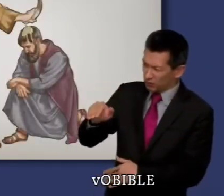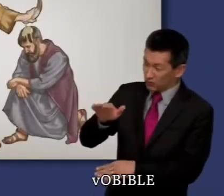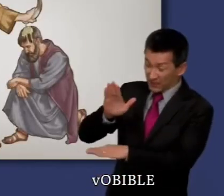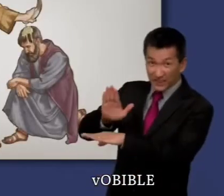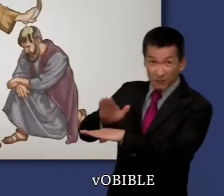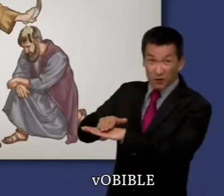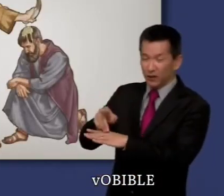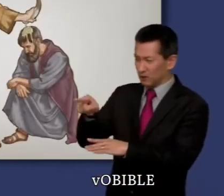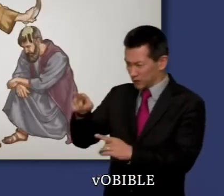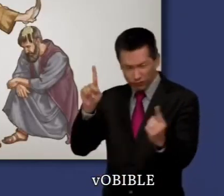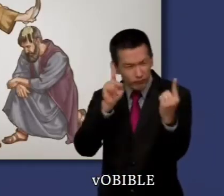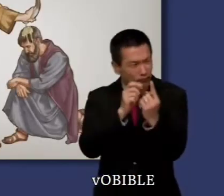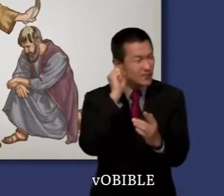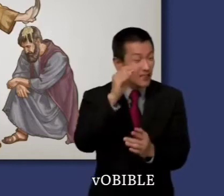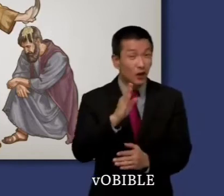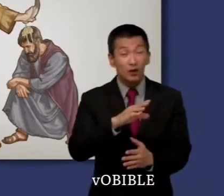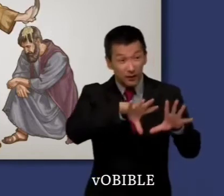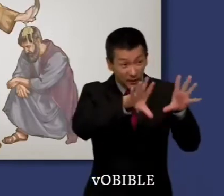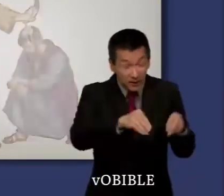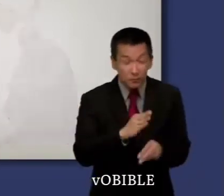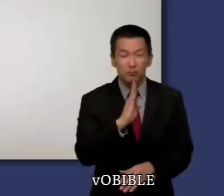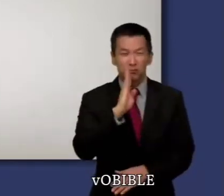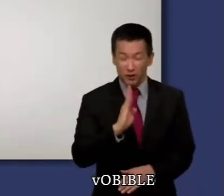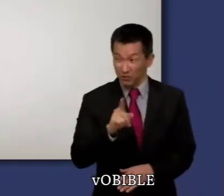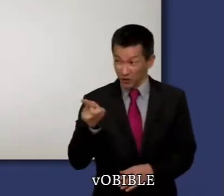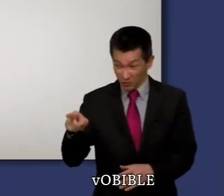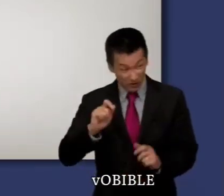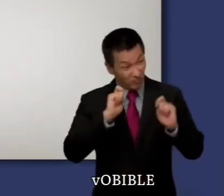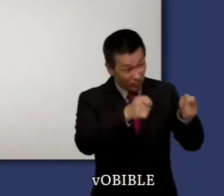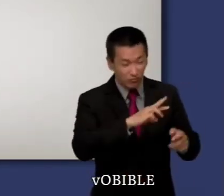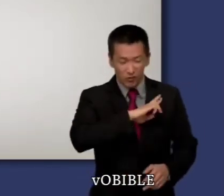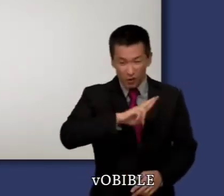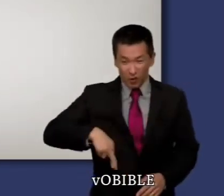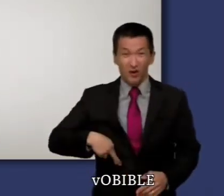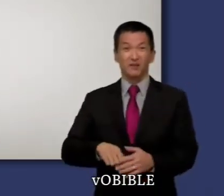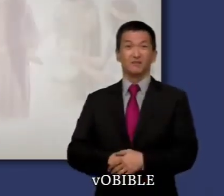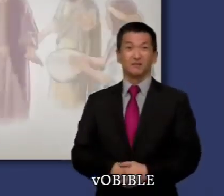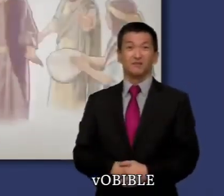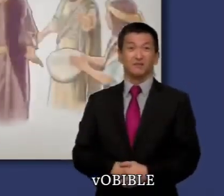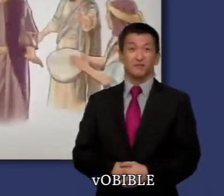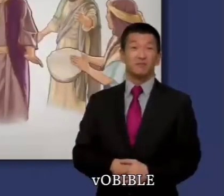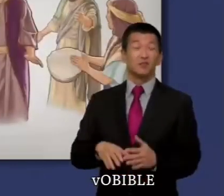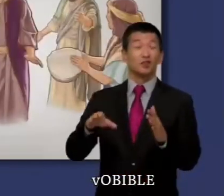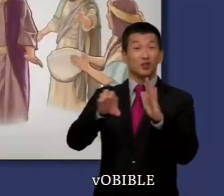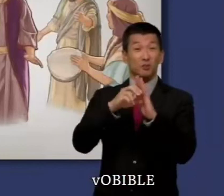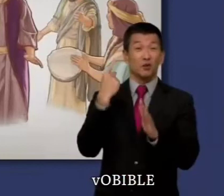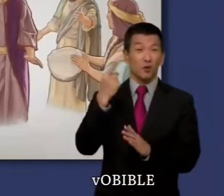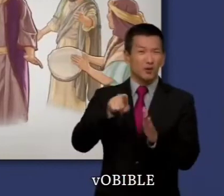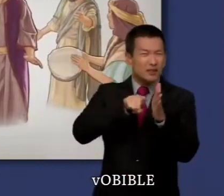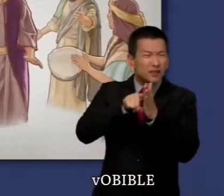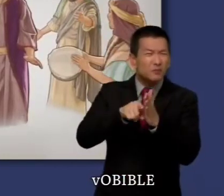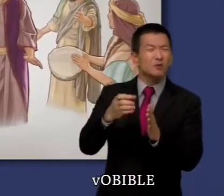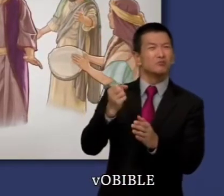Saül de la tribu de Benjamin comme chef d'Israël. Le chapitre 11 montre qu'au début de son règne,